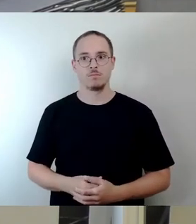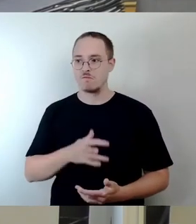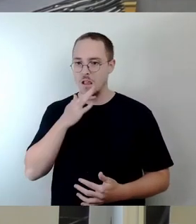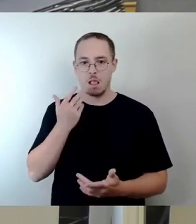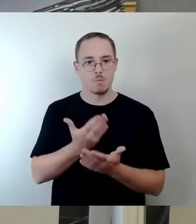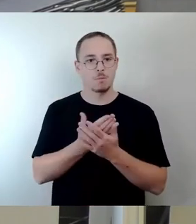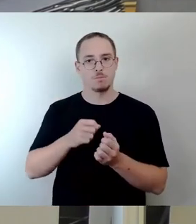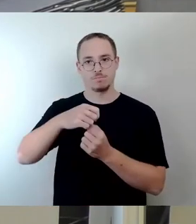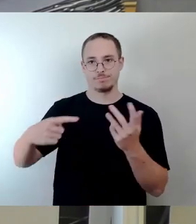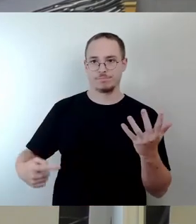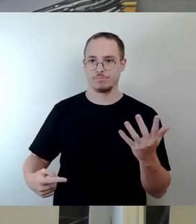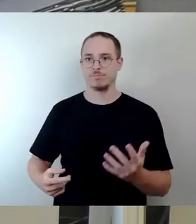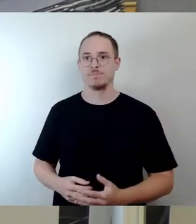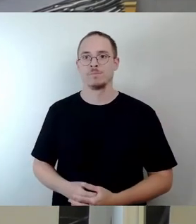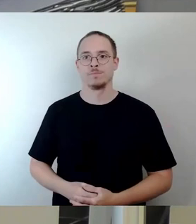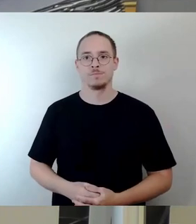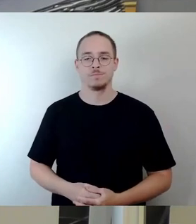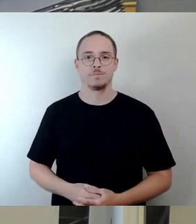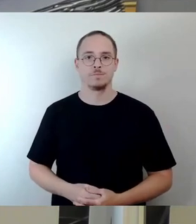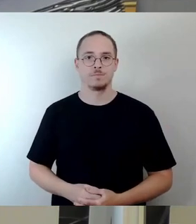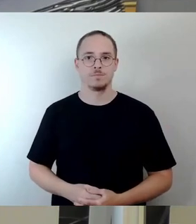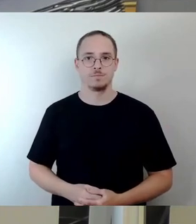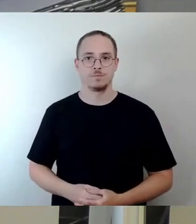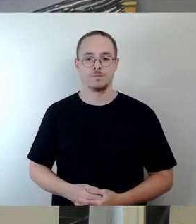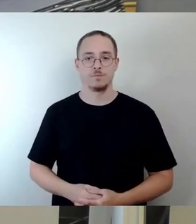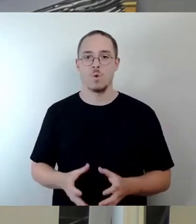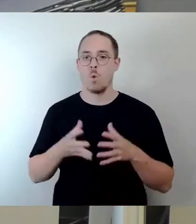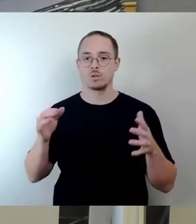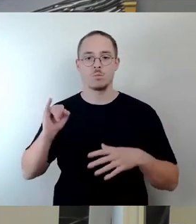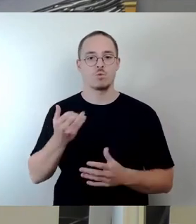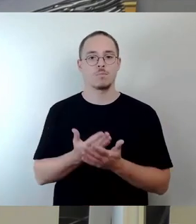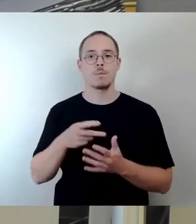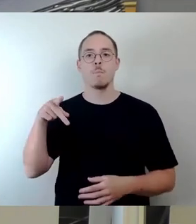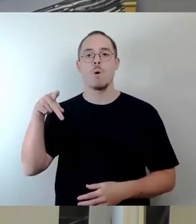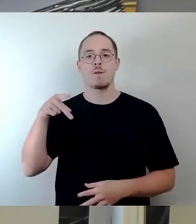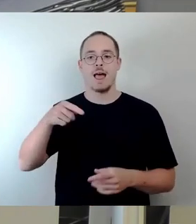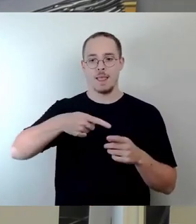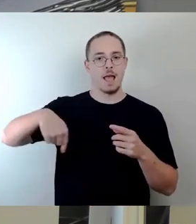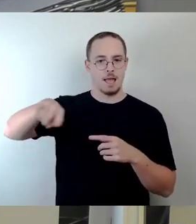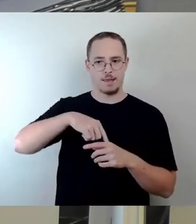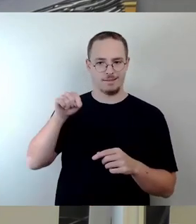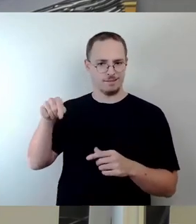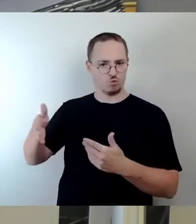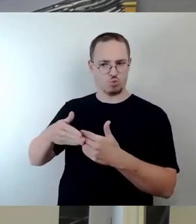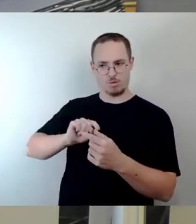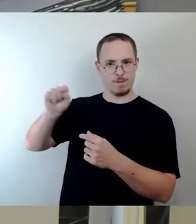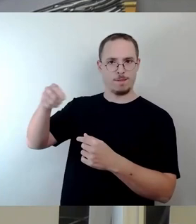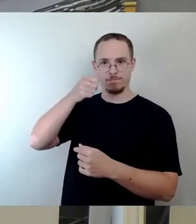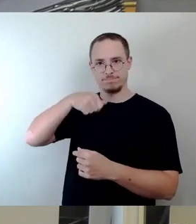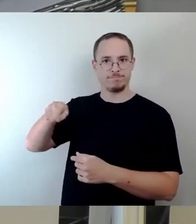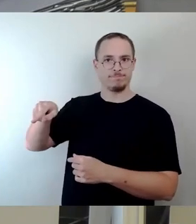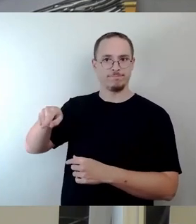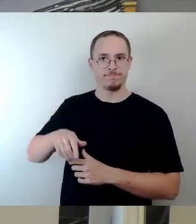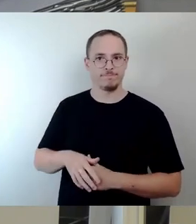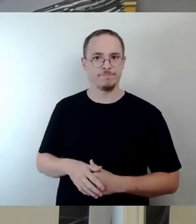geschehen konnte. Wir haben große Projekte wie den Promenadenring. Hier draußen vor der Tür kann man es beobachten. Wir haben den Bönigplatz.